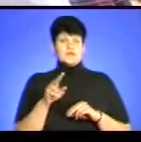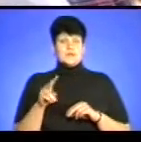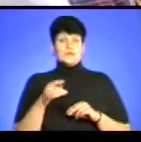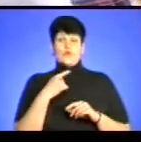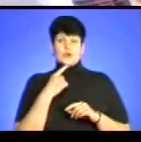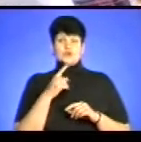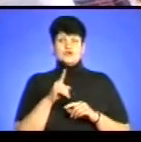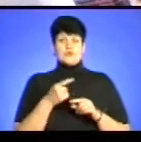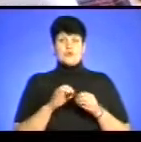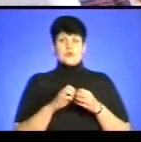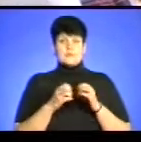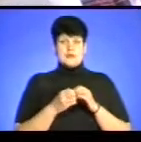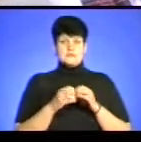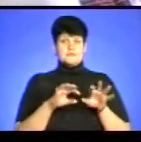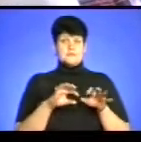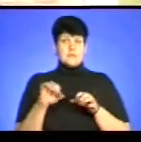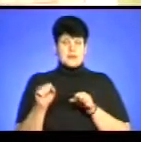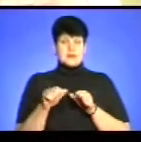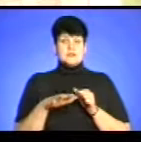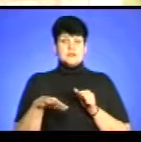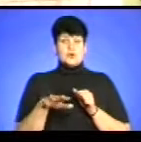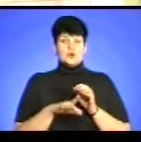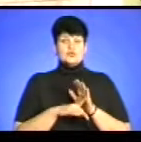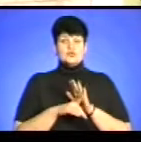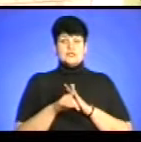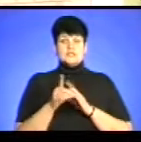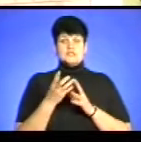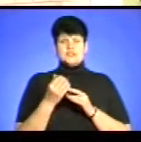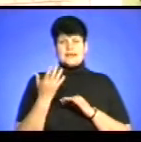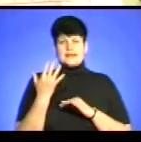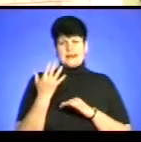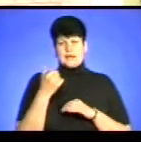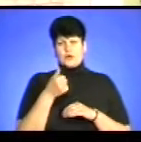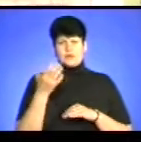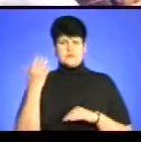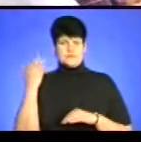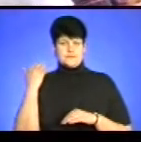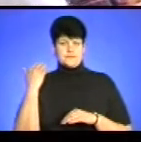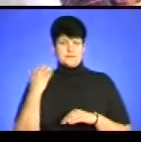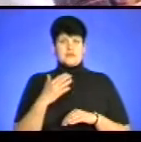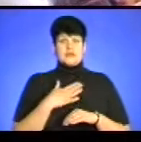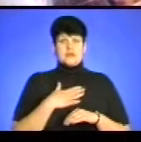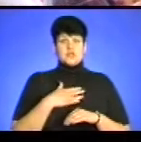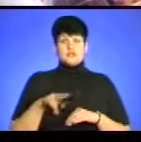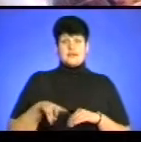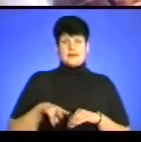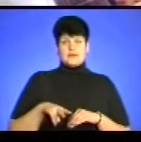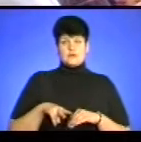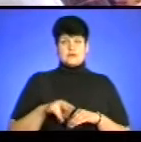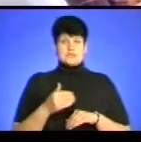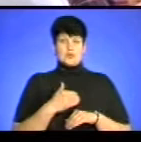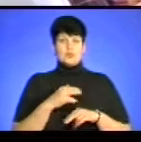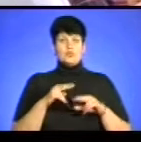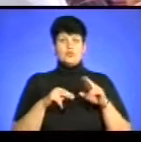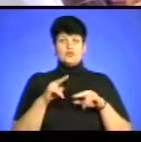проблеми з відчуженням території навчального закладу розпочалися ще кілька років тому. Наш директор захотів